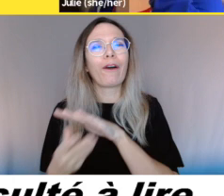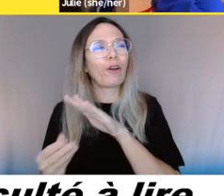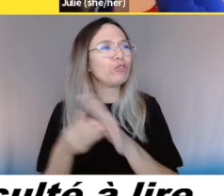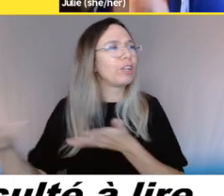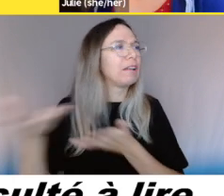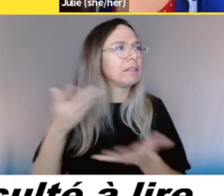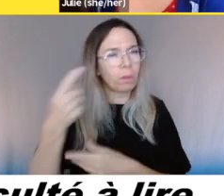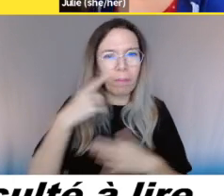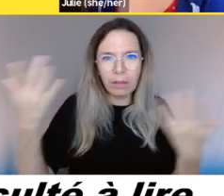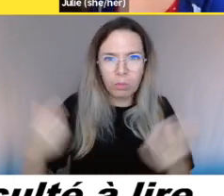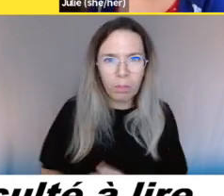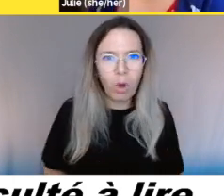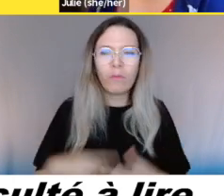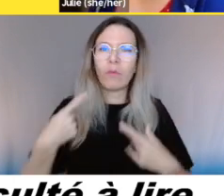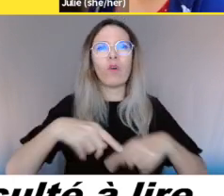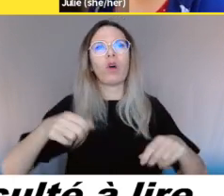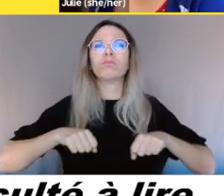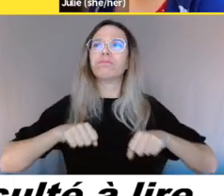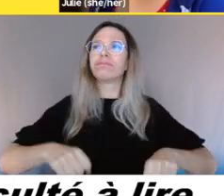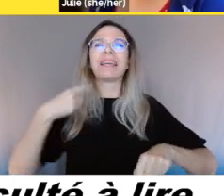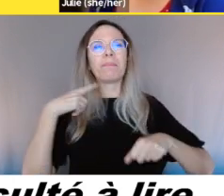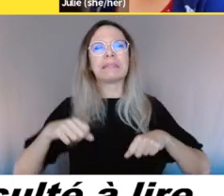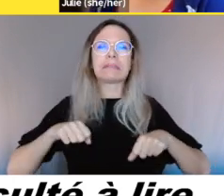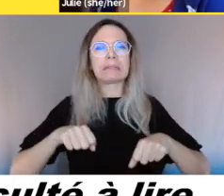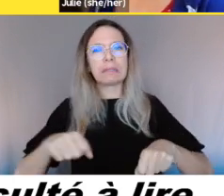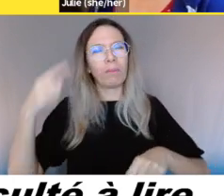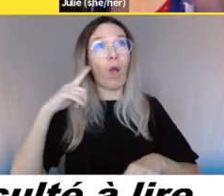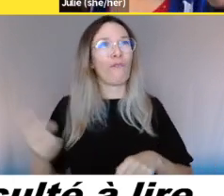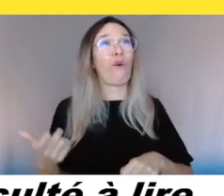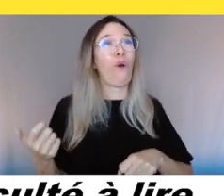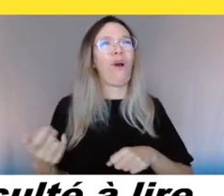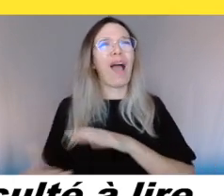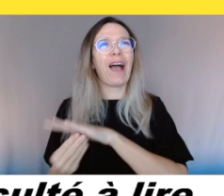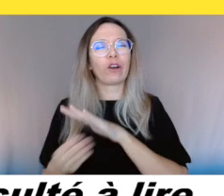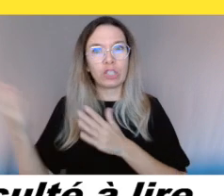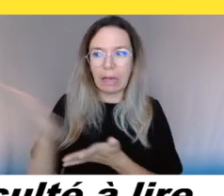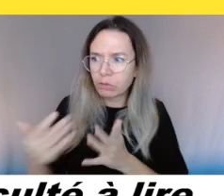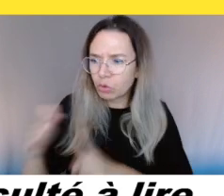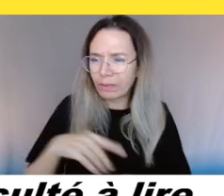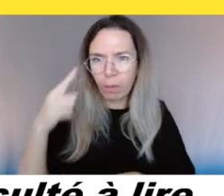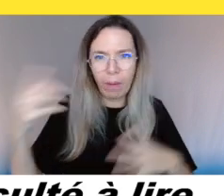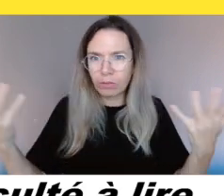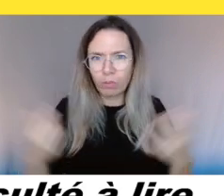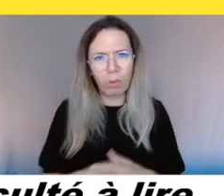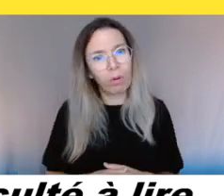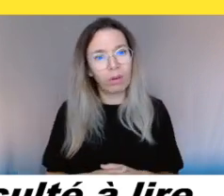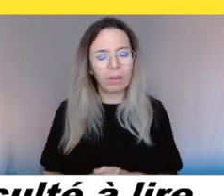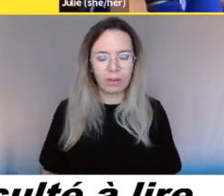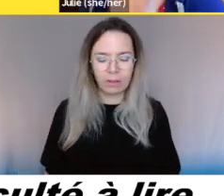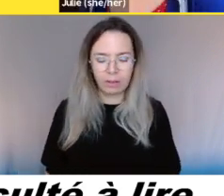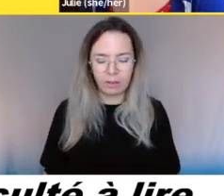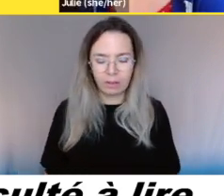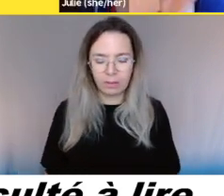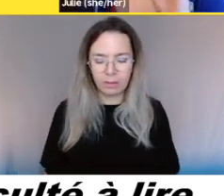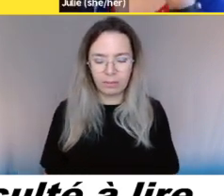Ouais. Donc c'est ça, normalement, c'est mieux de le faire le plus rapidement possible. d détaillé avant qu'on oublisse,